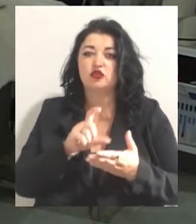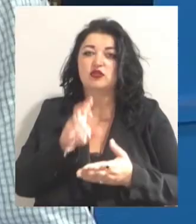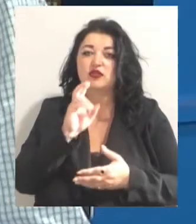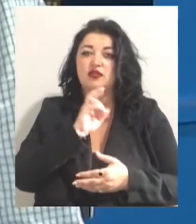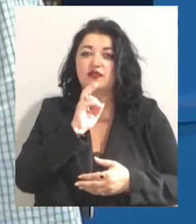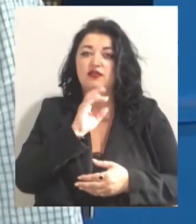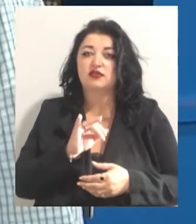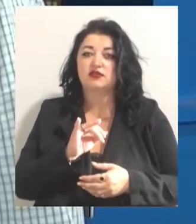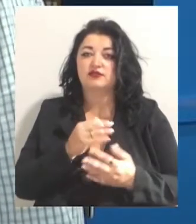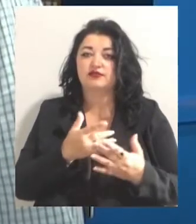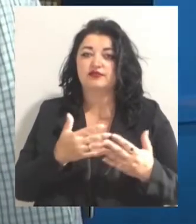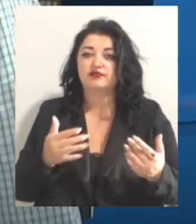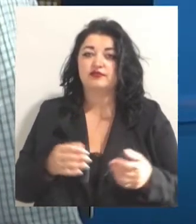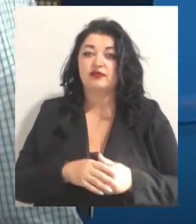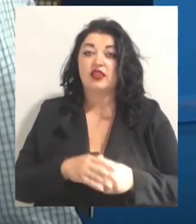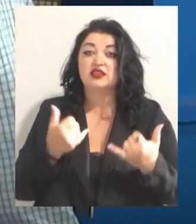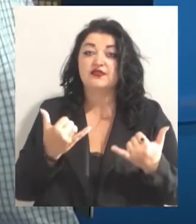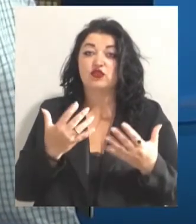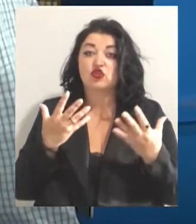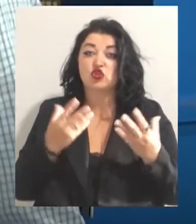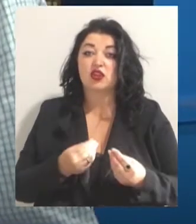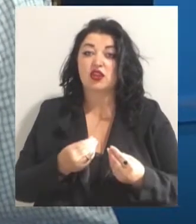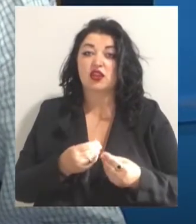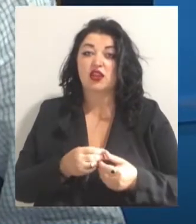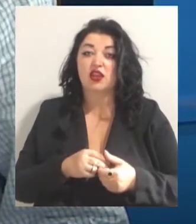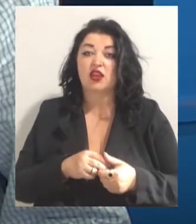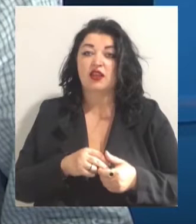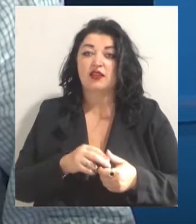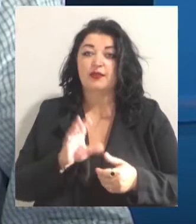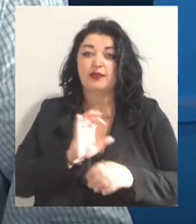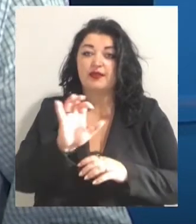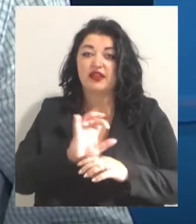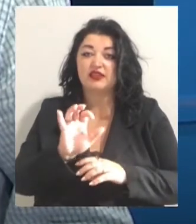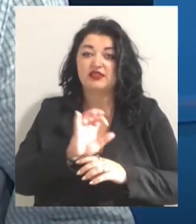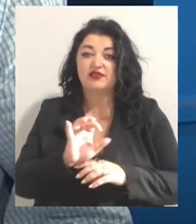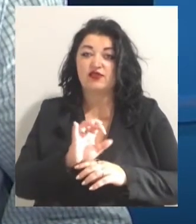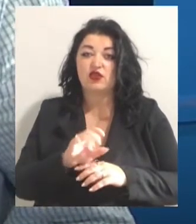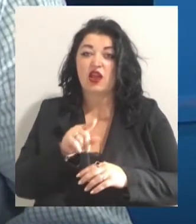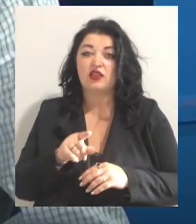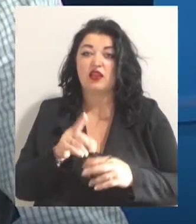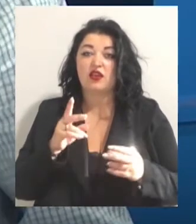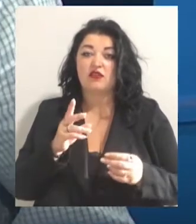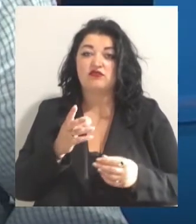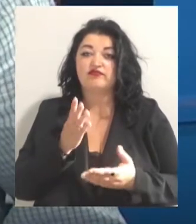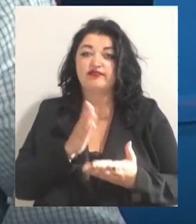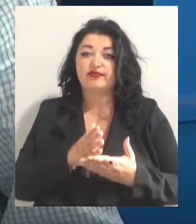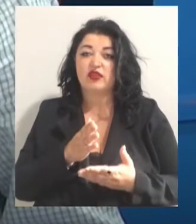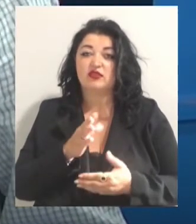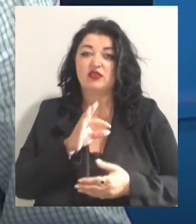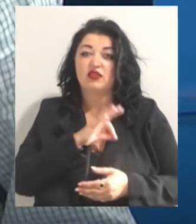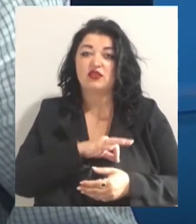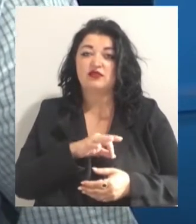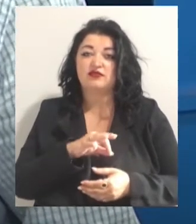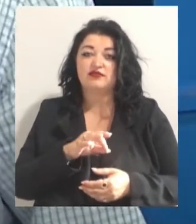стакани. На сьогоднішній день ту стельку, яку ми производимо, обладає влагопоглощення,